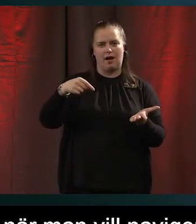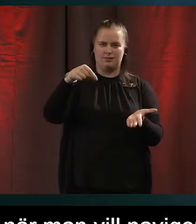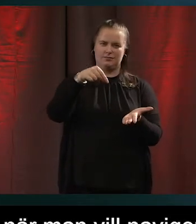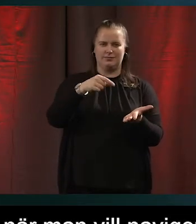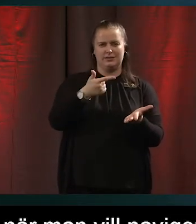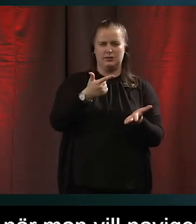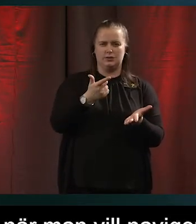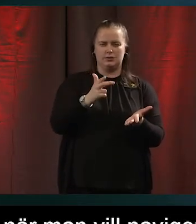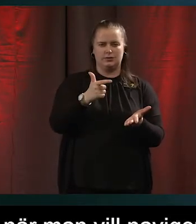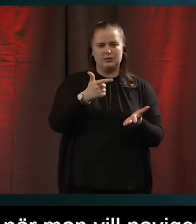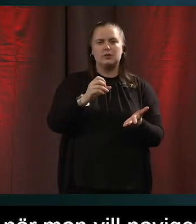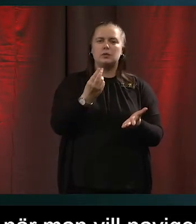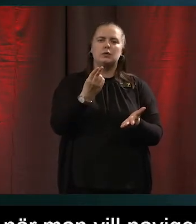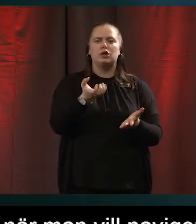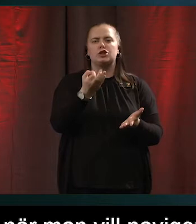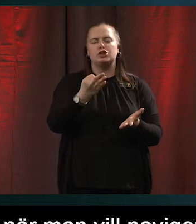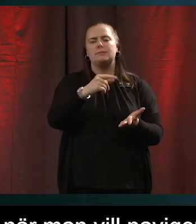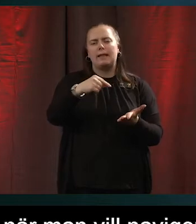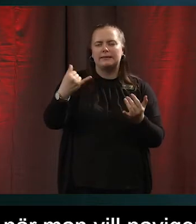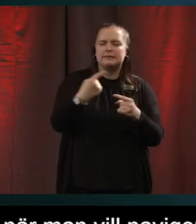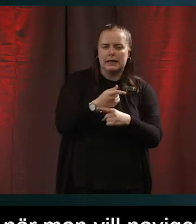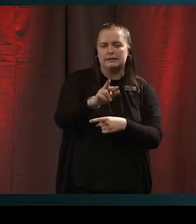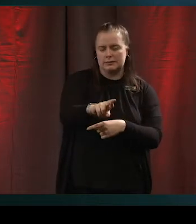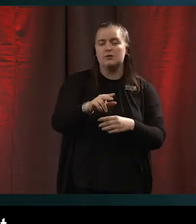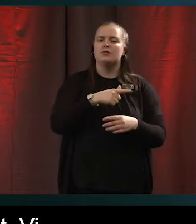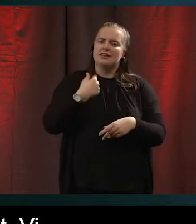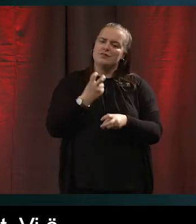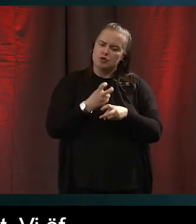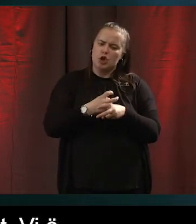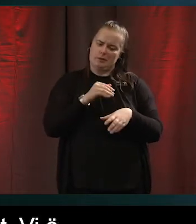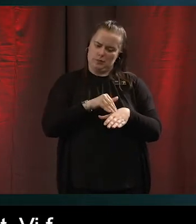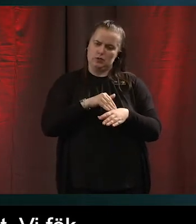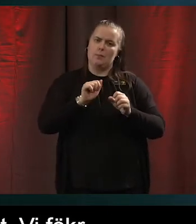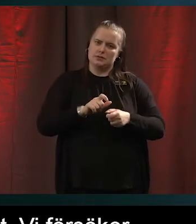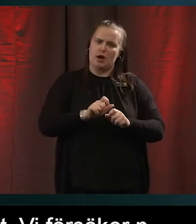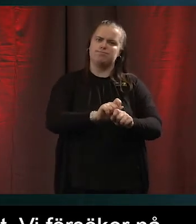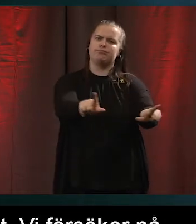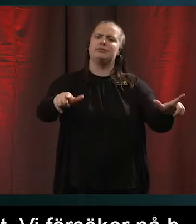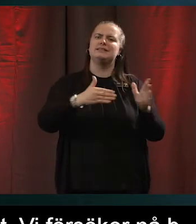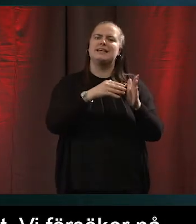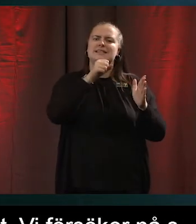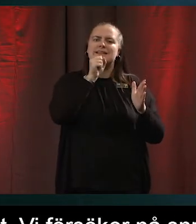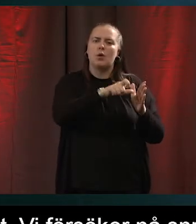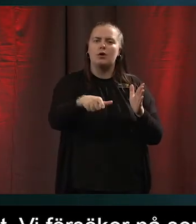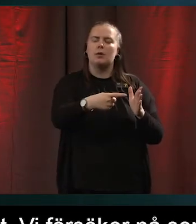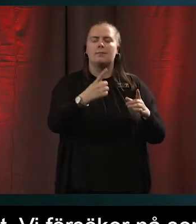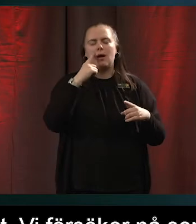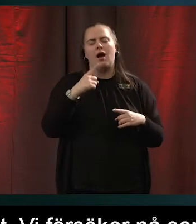försöker att nå det budskapet till seniorer för att få en förståelse varför det kanske inte alltid är så lätt